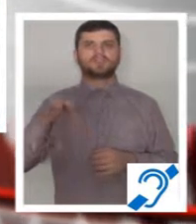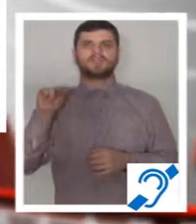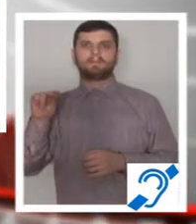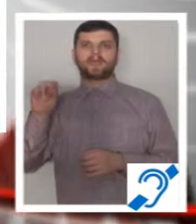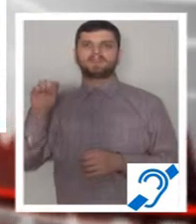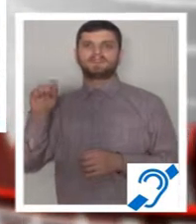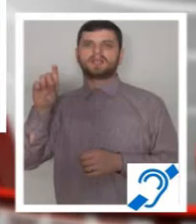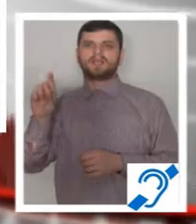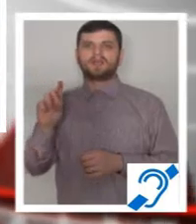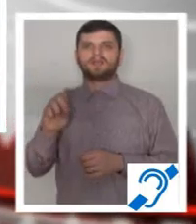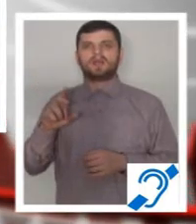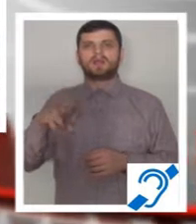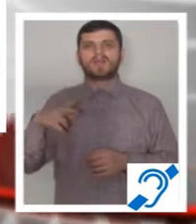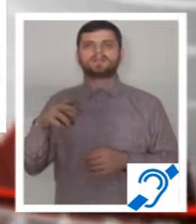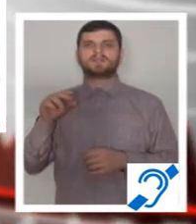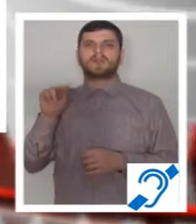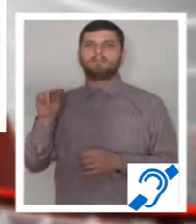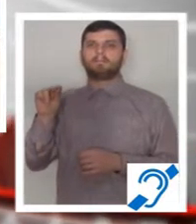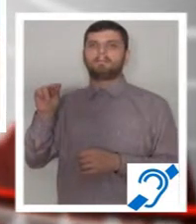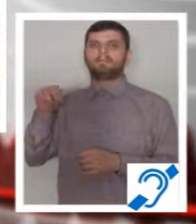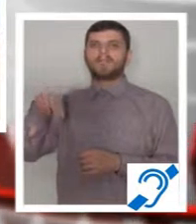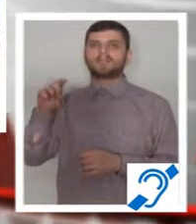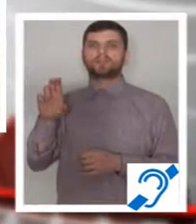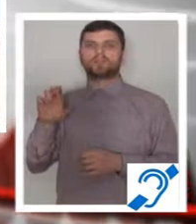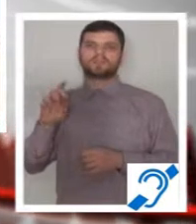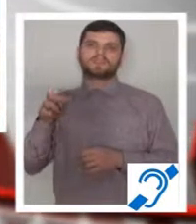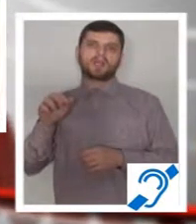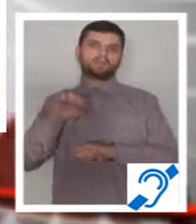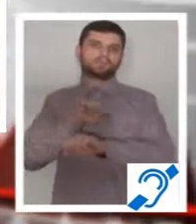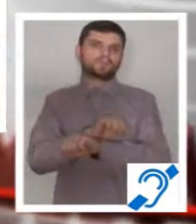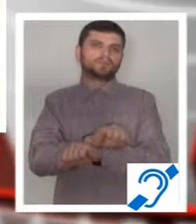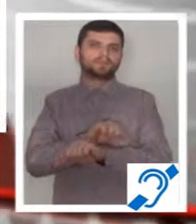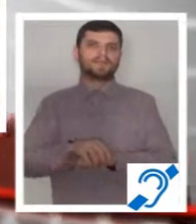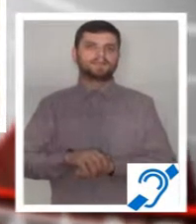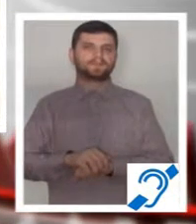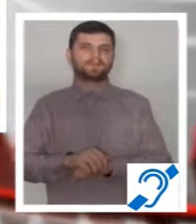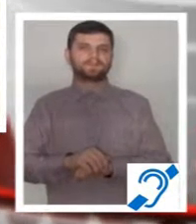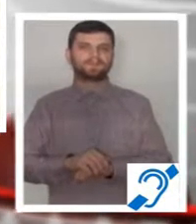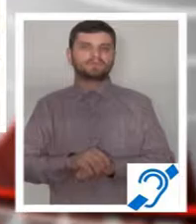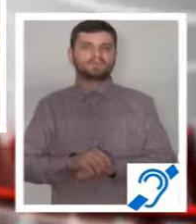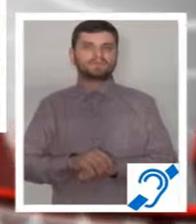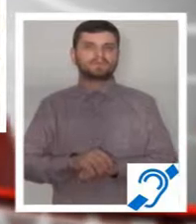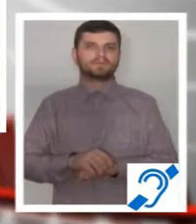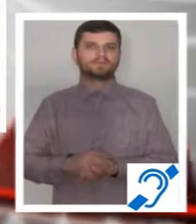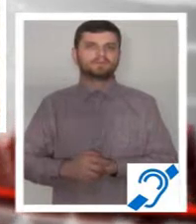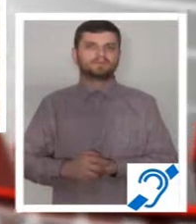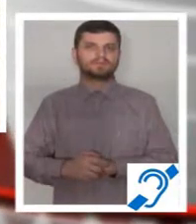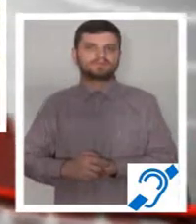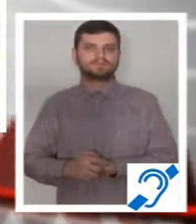A rămas, Pendiu că a fost ca regele soare, zis, după mine potopul. La Pitești, eu cred că va fi un vot mai cristalizat,